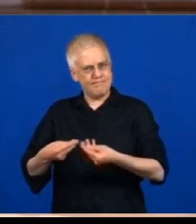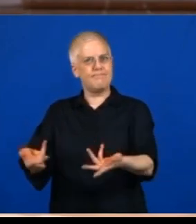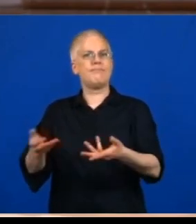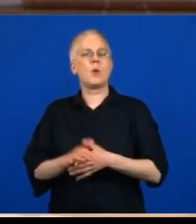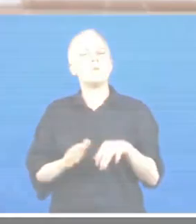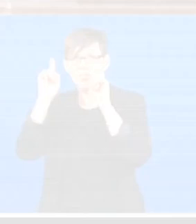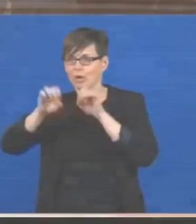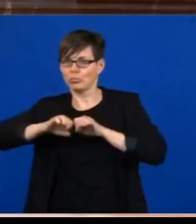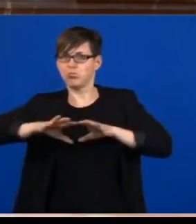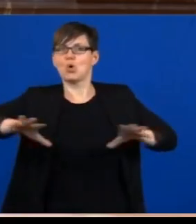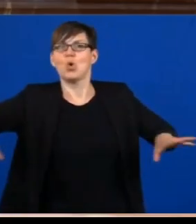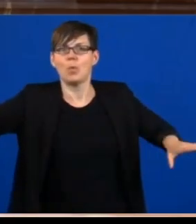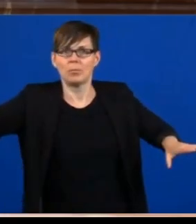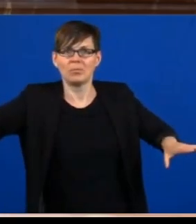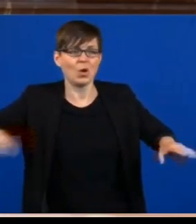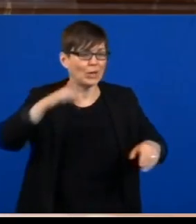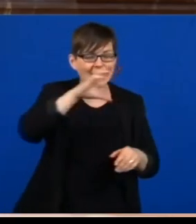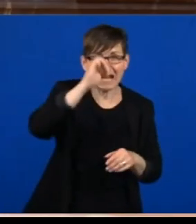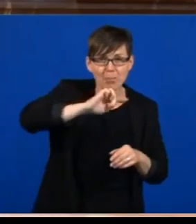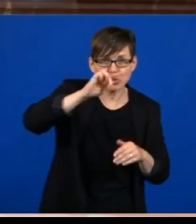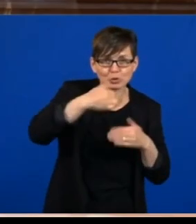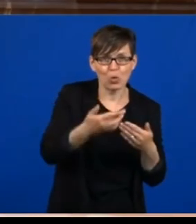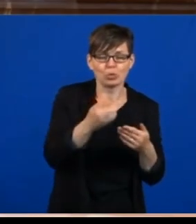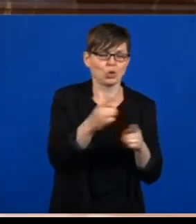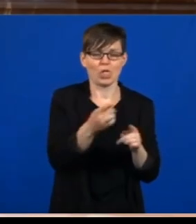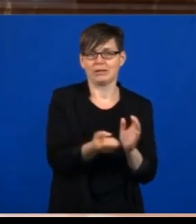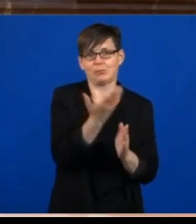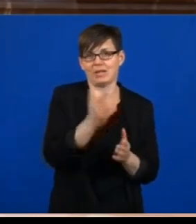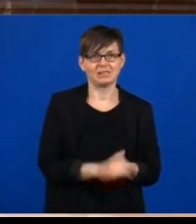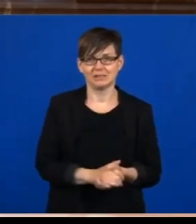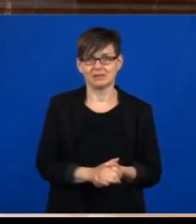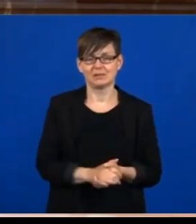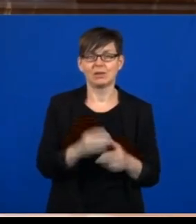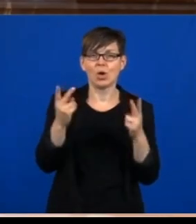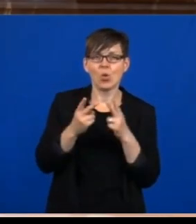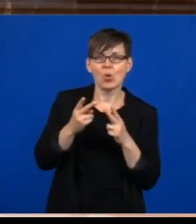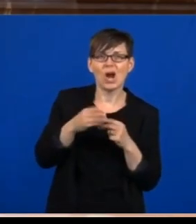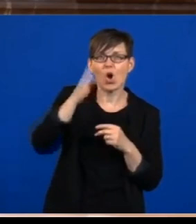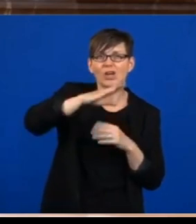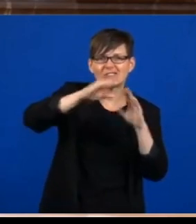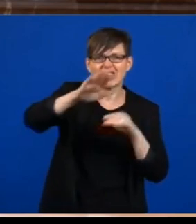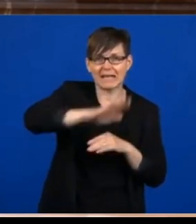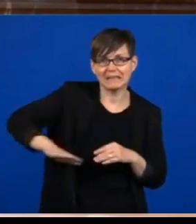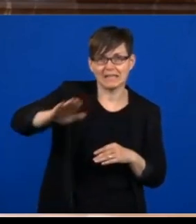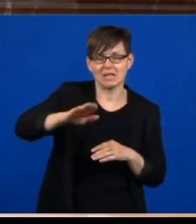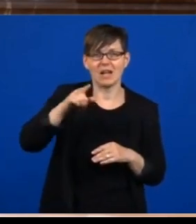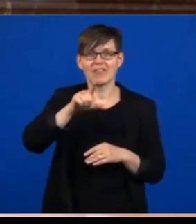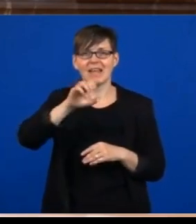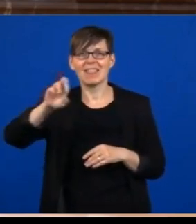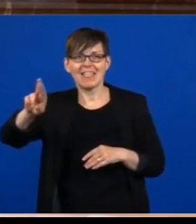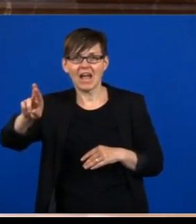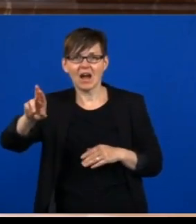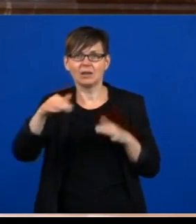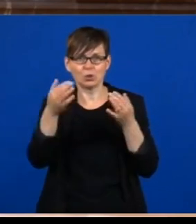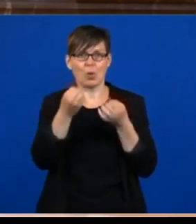so vertreten. Wir wissen das aus anderen Ausbruchssituationen, dass man sehr schnell wieder in eine deutliche Verbreitung